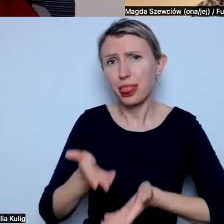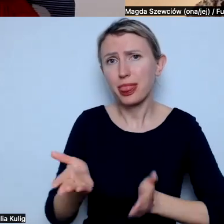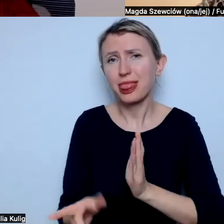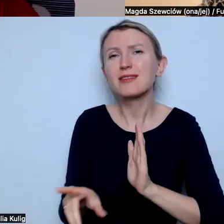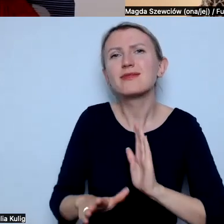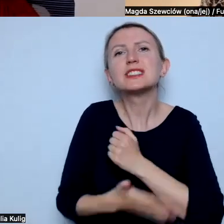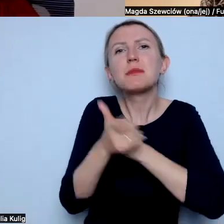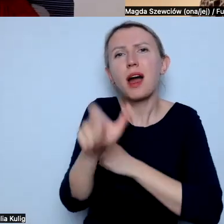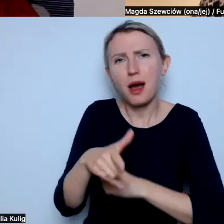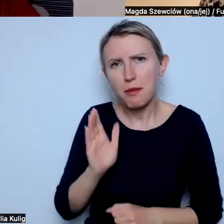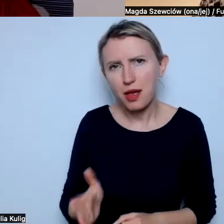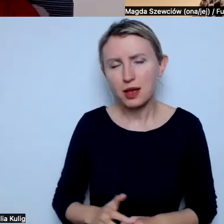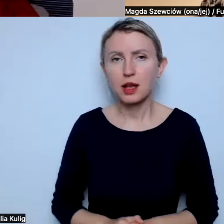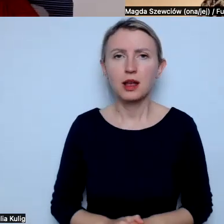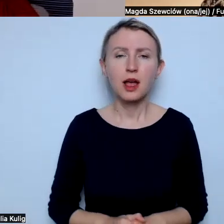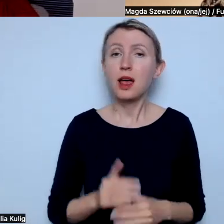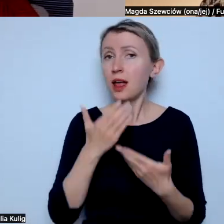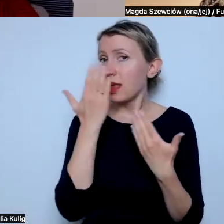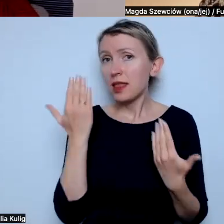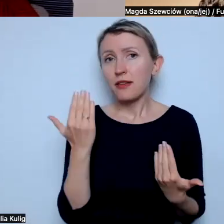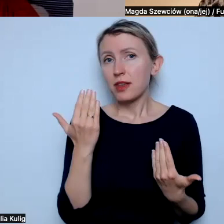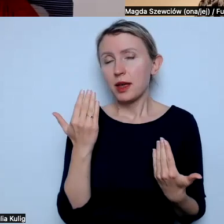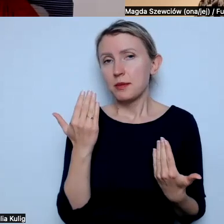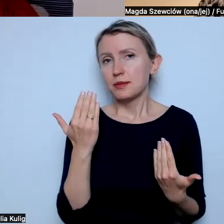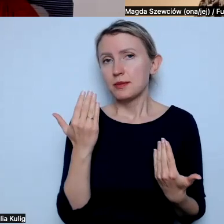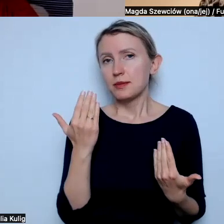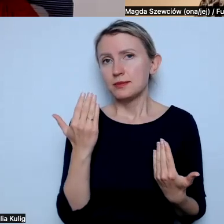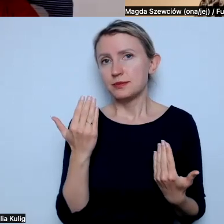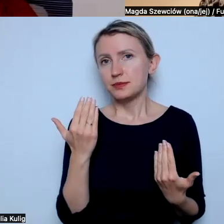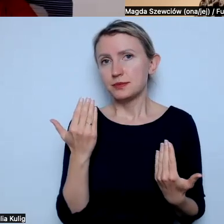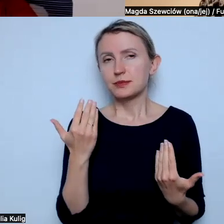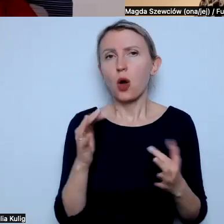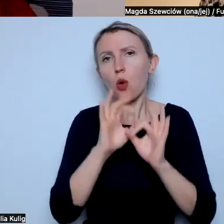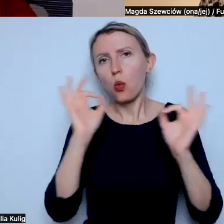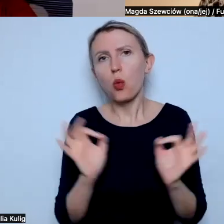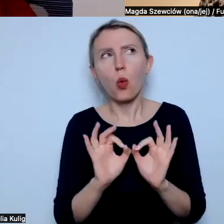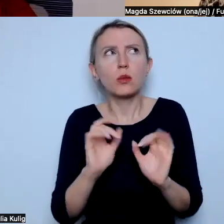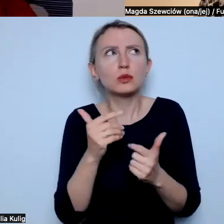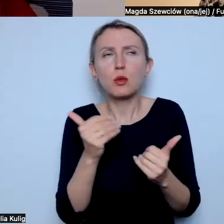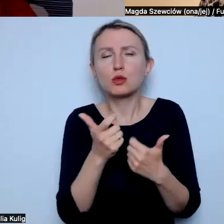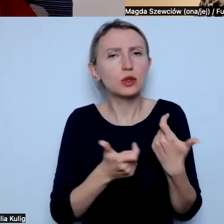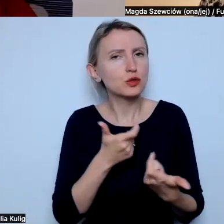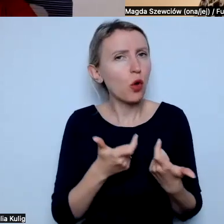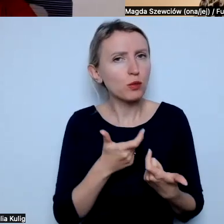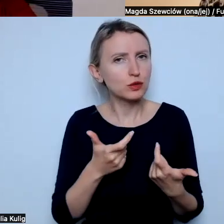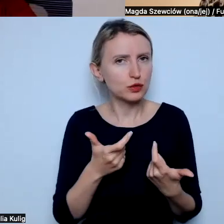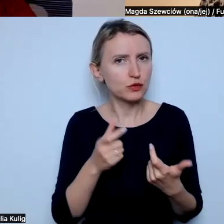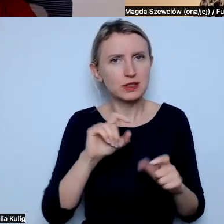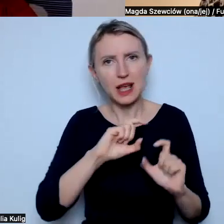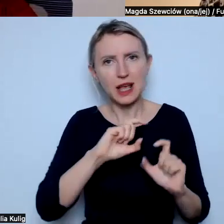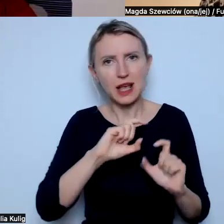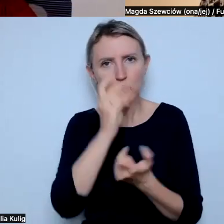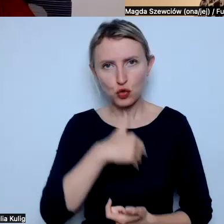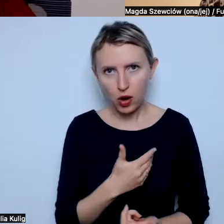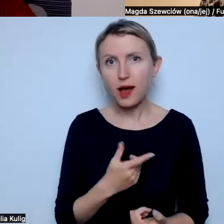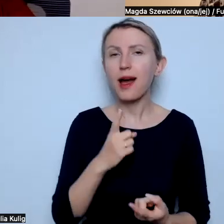Nie wiem na poziomie systemowym, co można zrobić, ale uważam, że w takich sytuacjach, właśnie